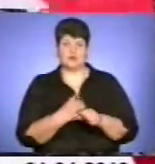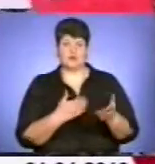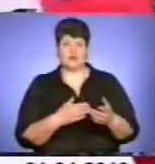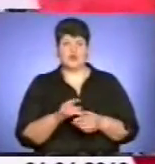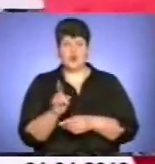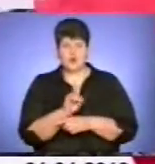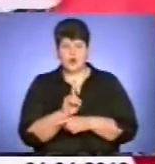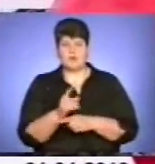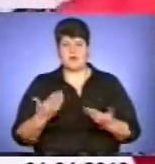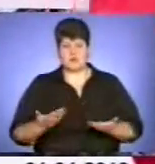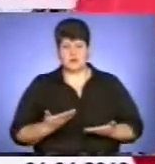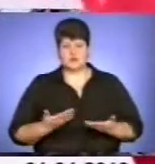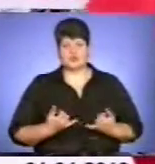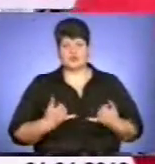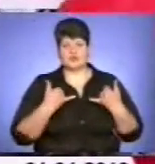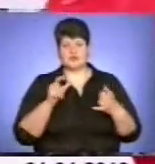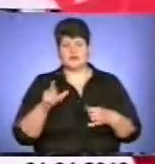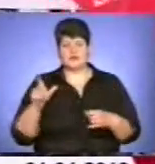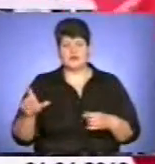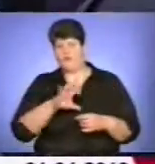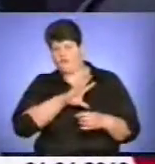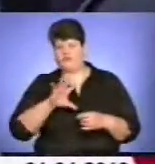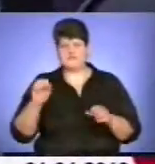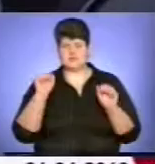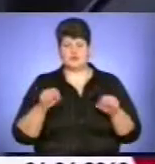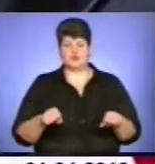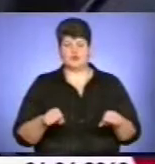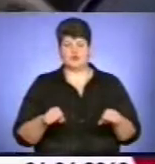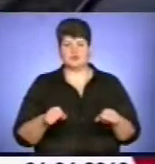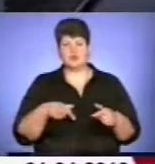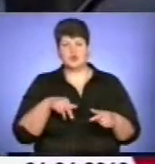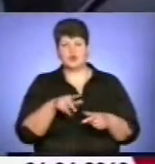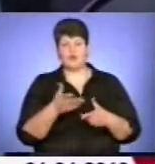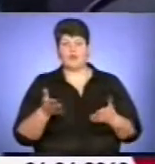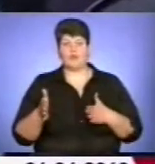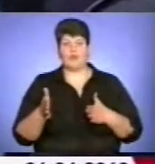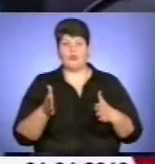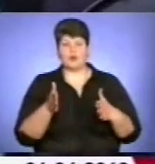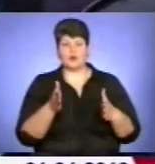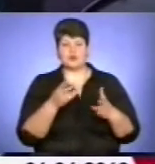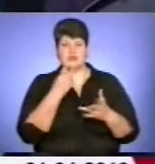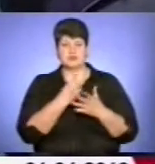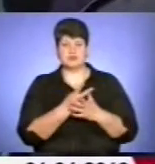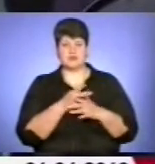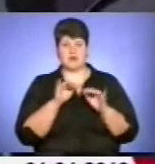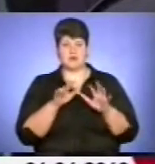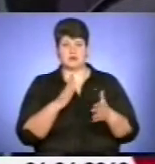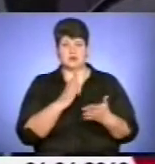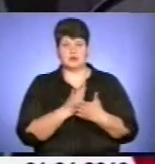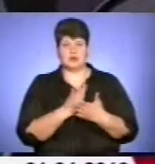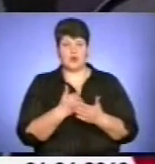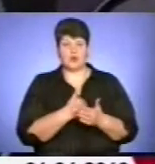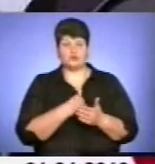Нормальне проживання для громади, все може! Що по дорозі, подивився, що відбувається в акції. І хочу